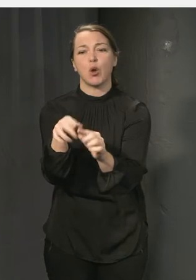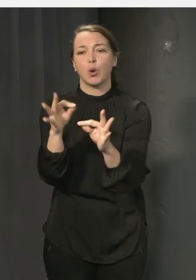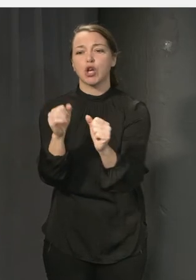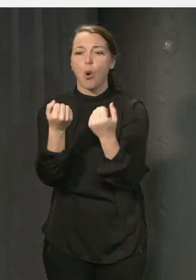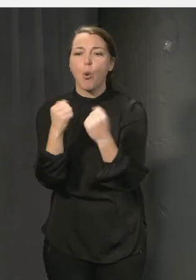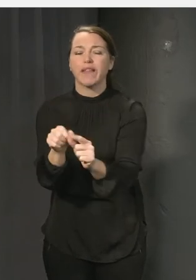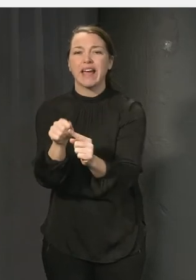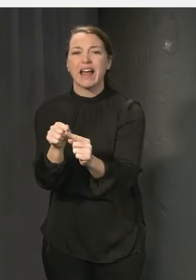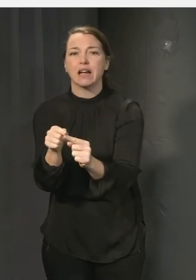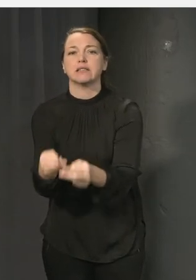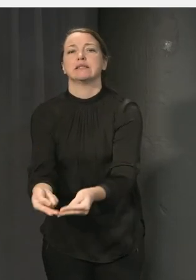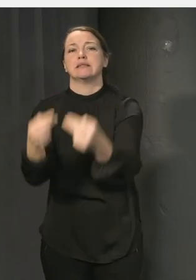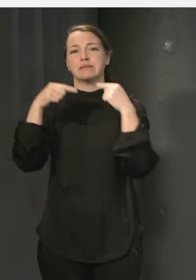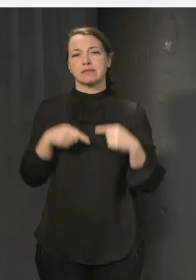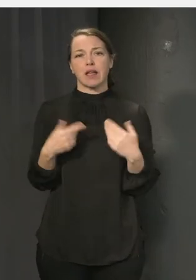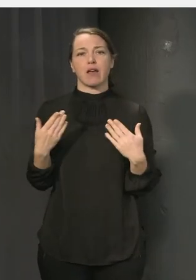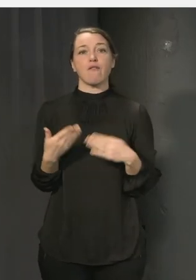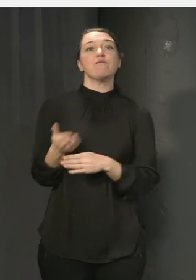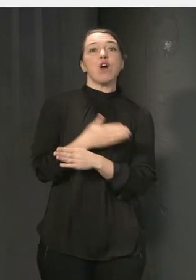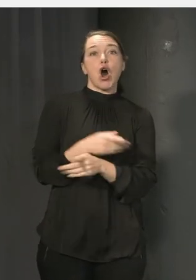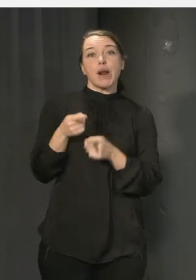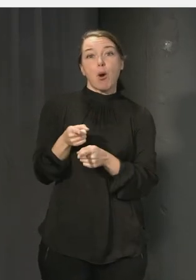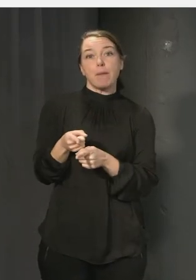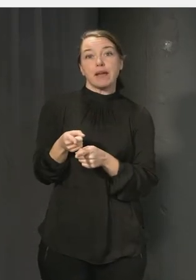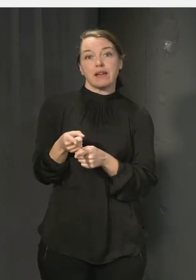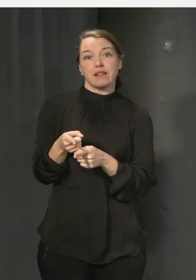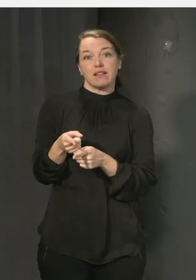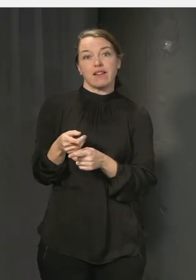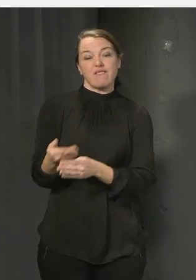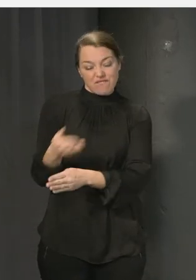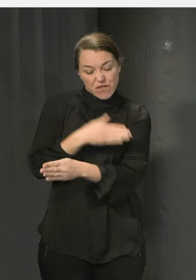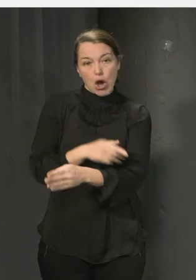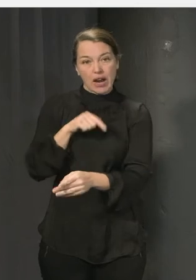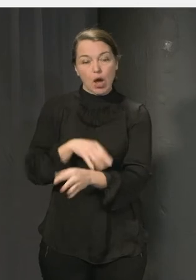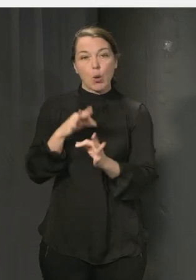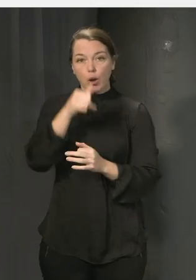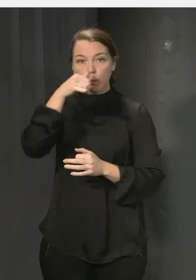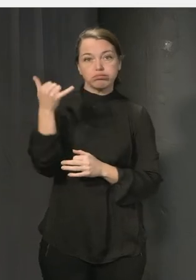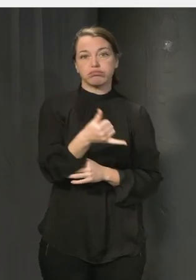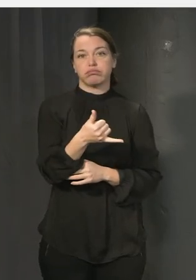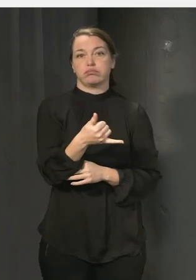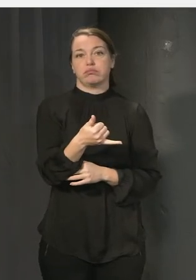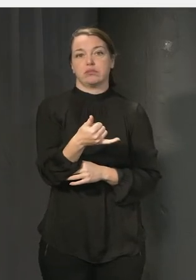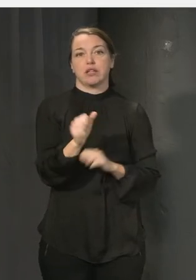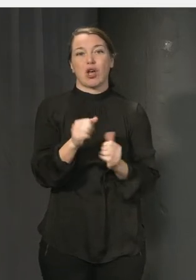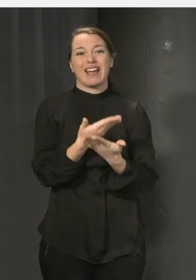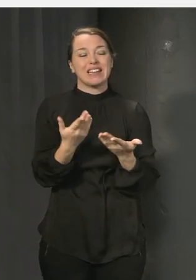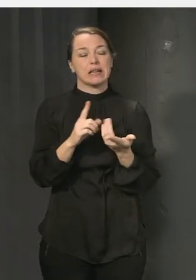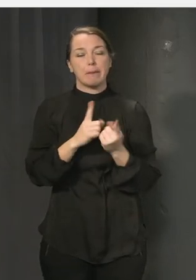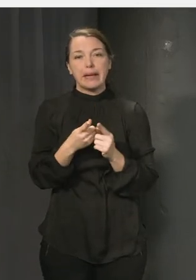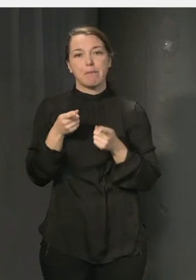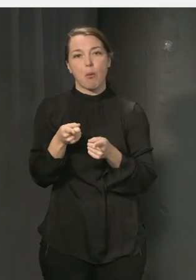behöver rikta strålkastarljuset, utan det är till att tippa om det, att fokusera på det här förebyggande och systematiska.